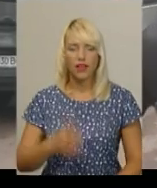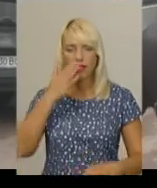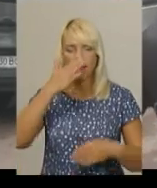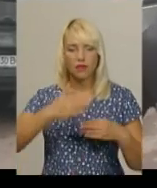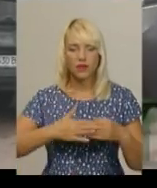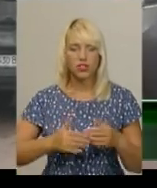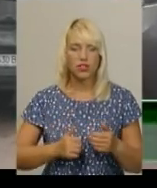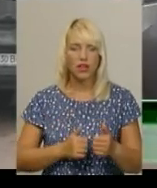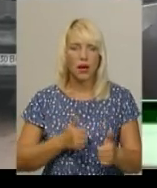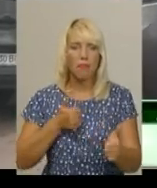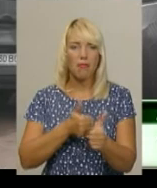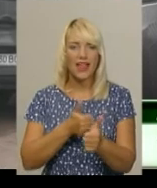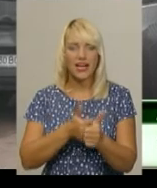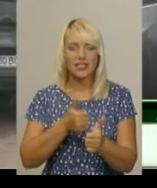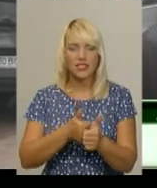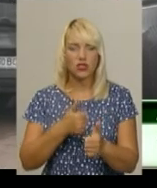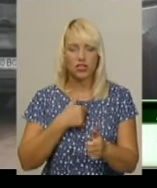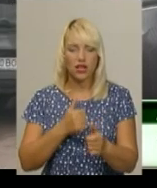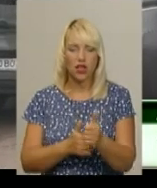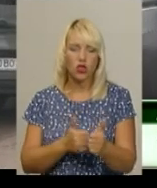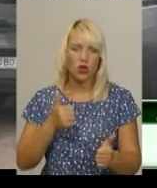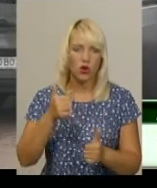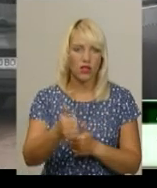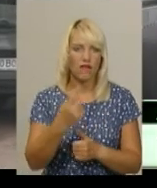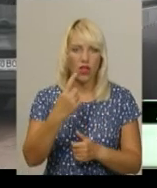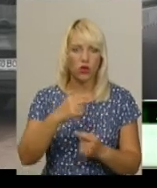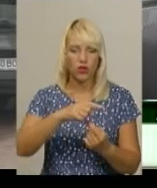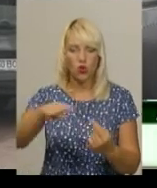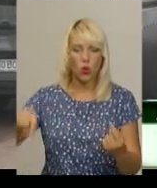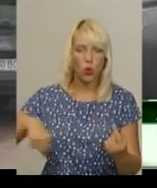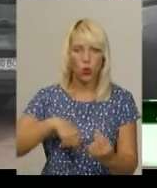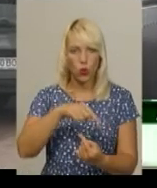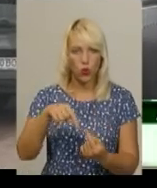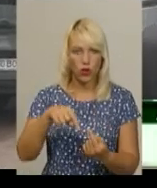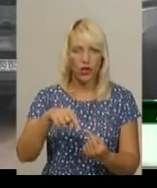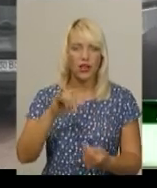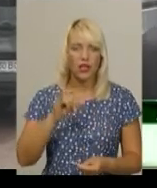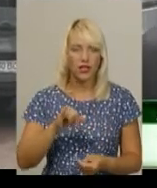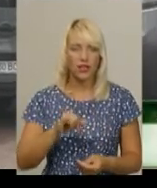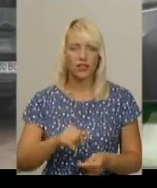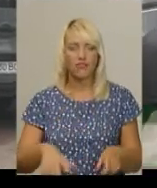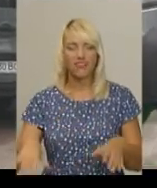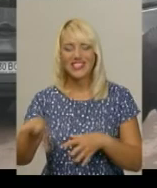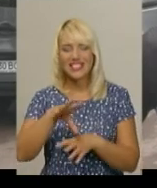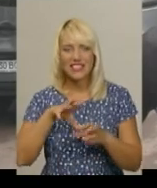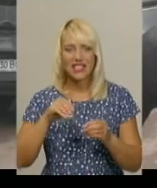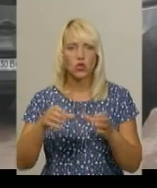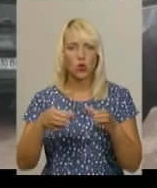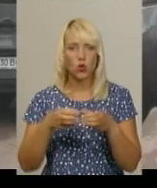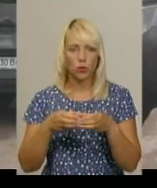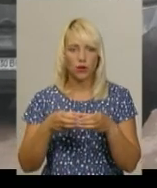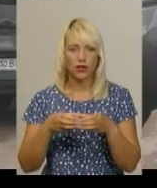Найближчі переслідувачів я догнав на один круг, і в цій групі